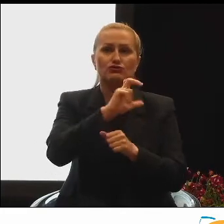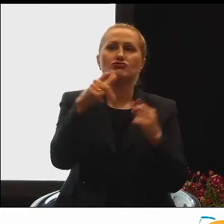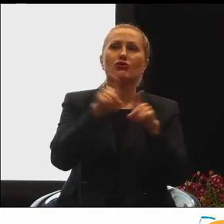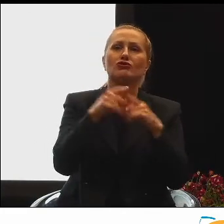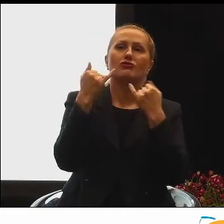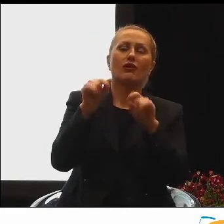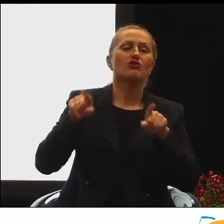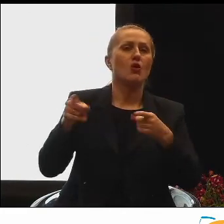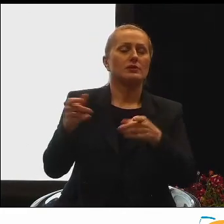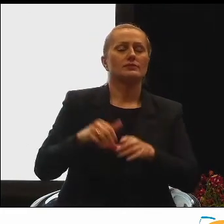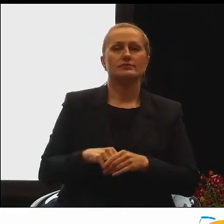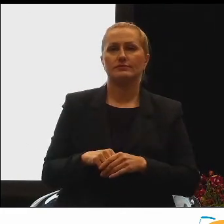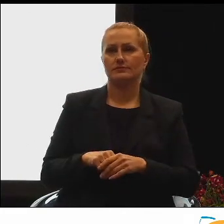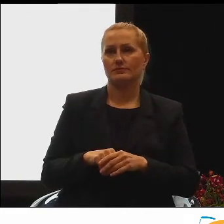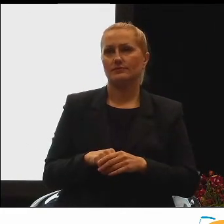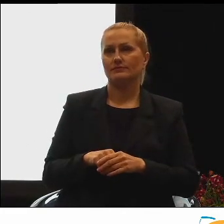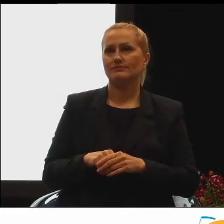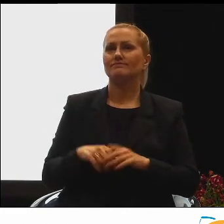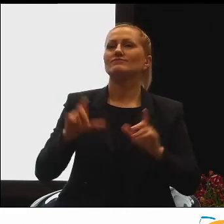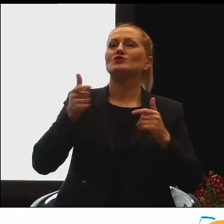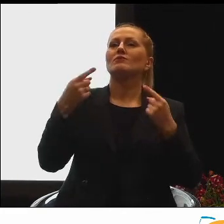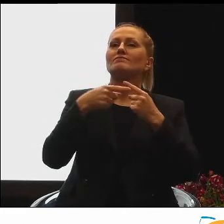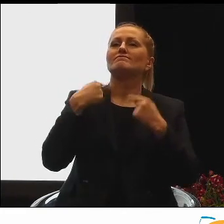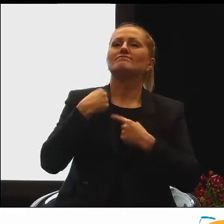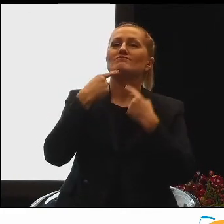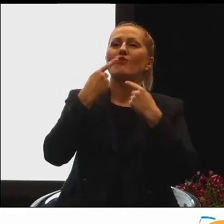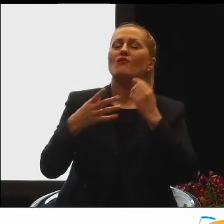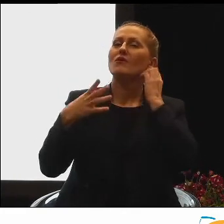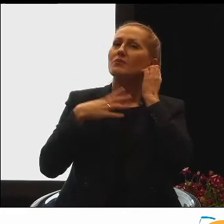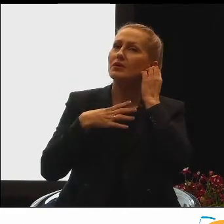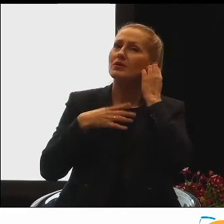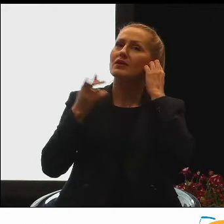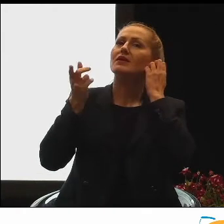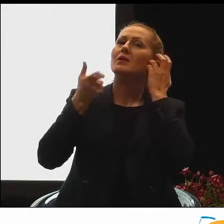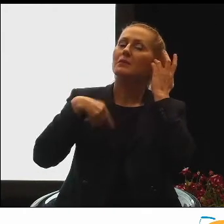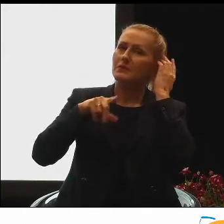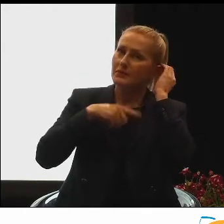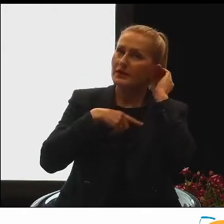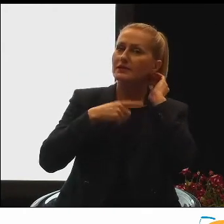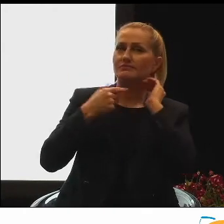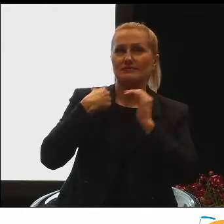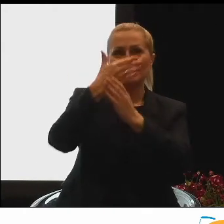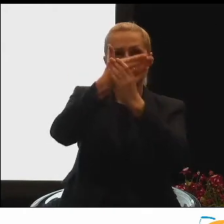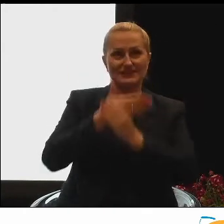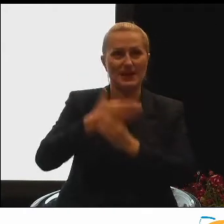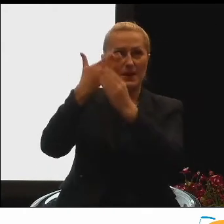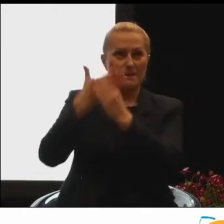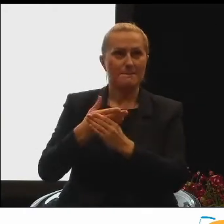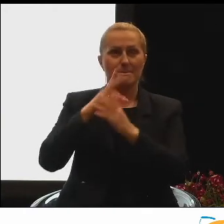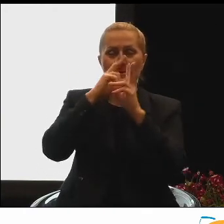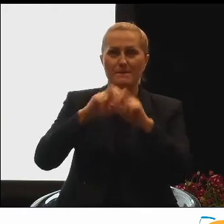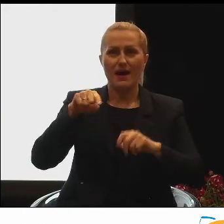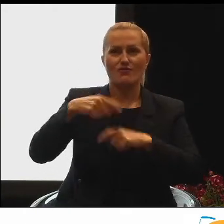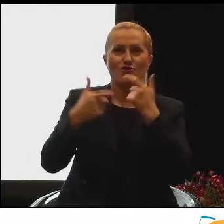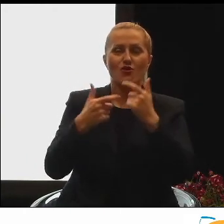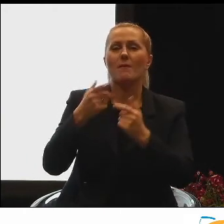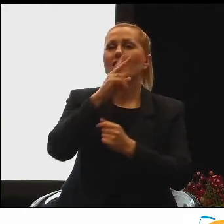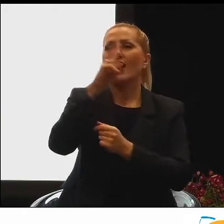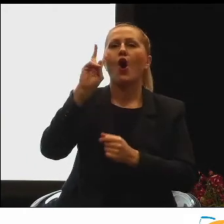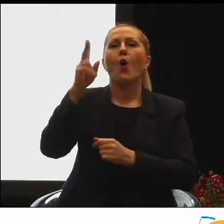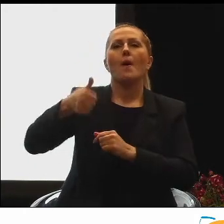organizacji? No właśnie, tak jak mówiłam, otwieramy się, znaczy zapraszamy do badania wszystkich